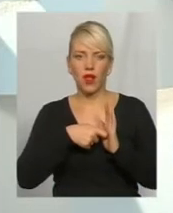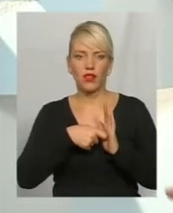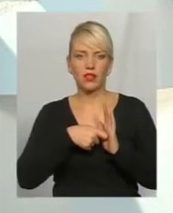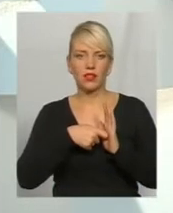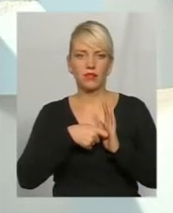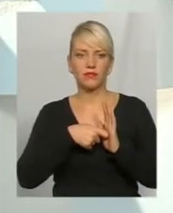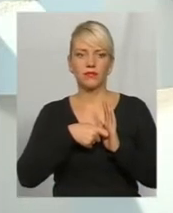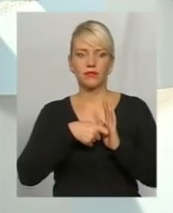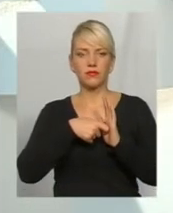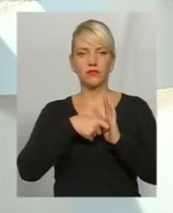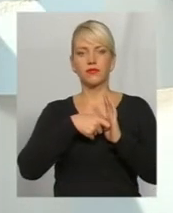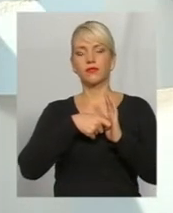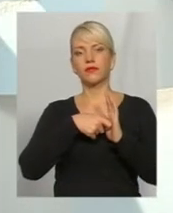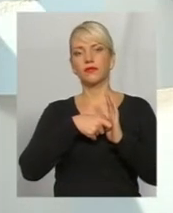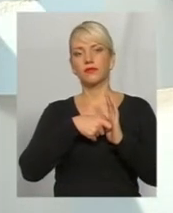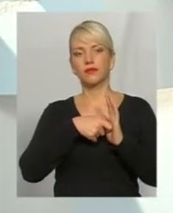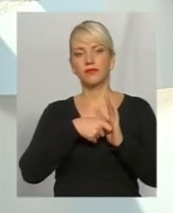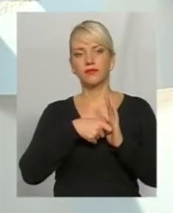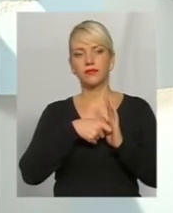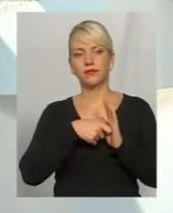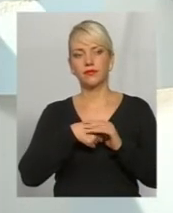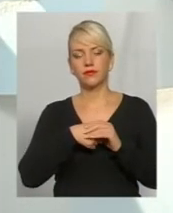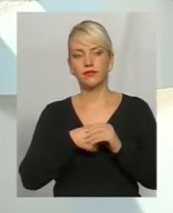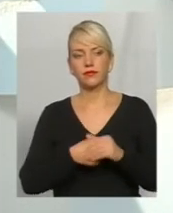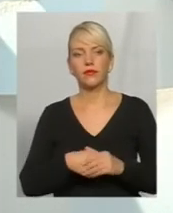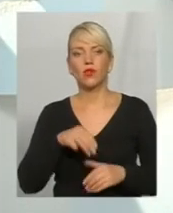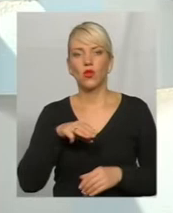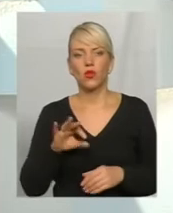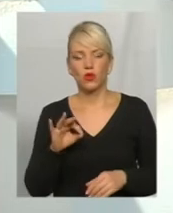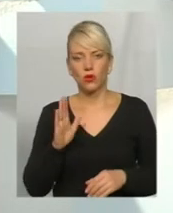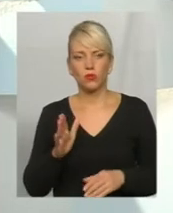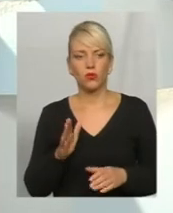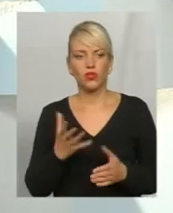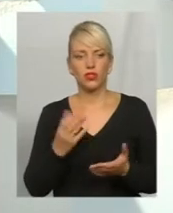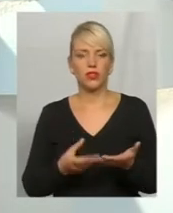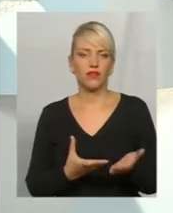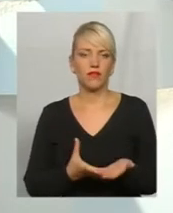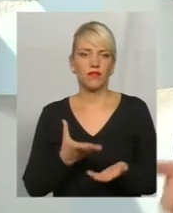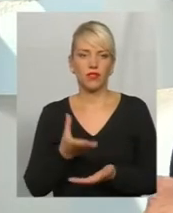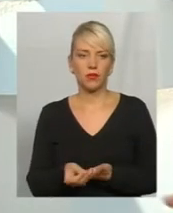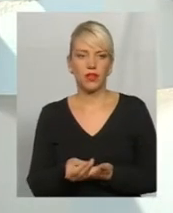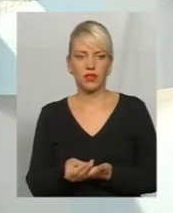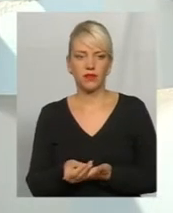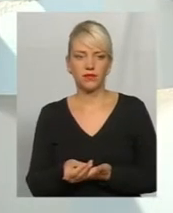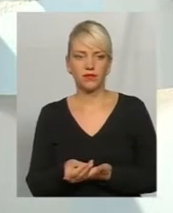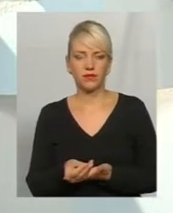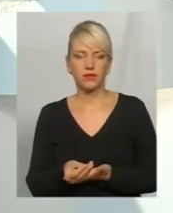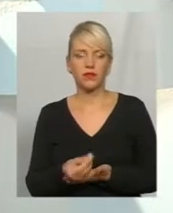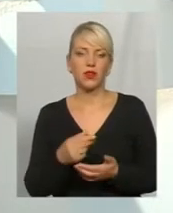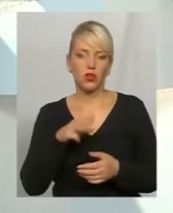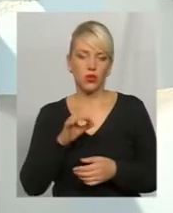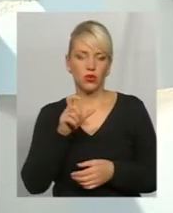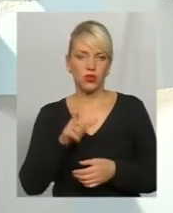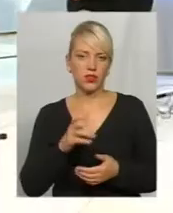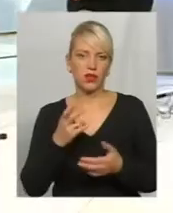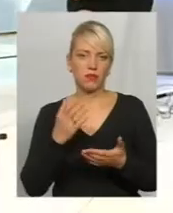на… то ще і буде виплата… Тобто людина має дуже